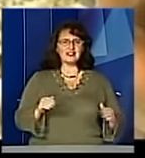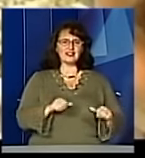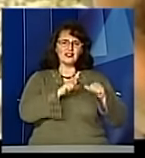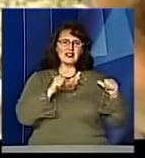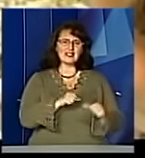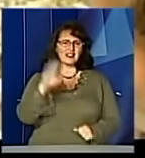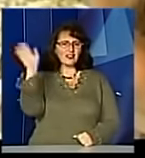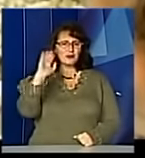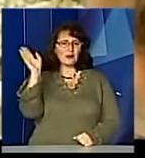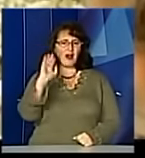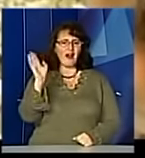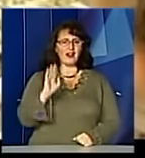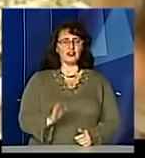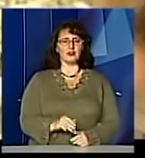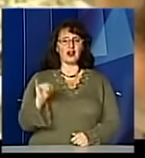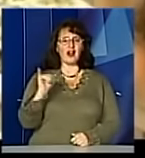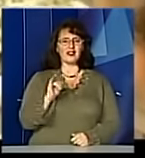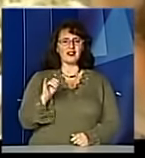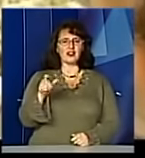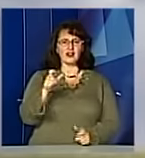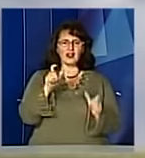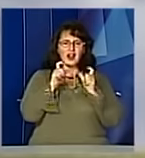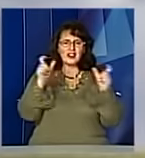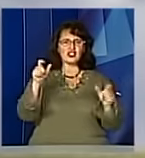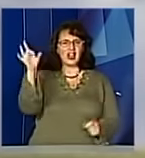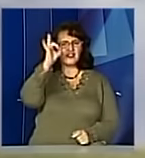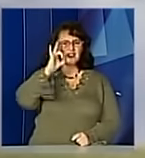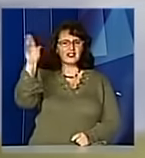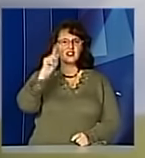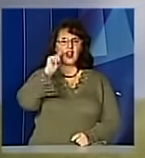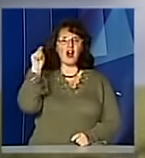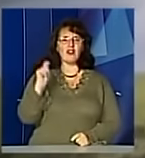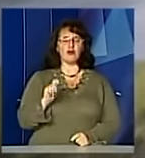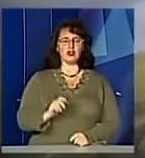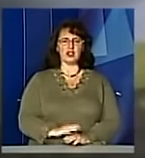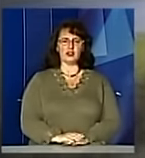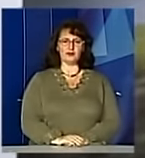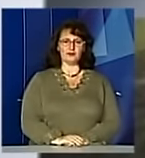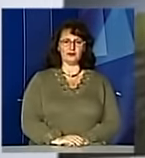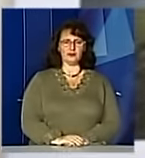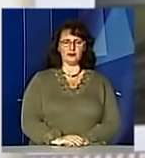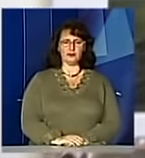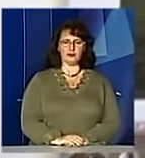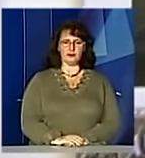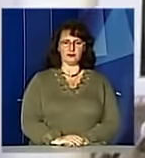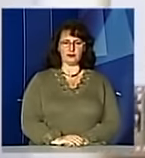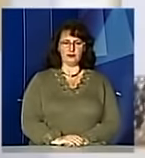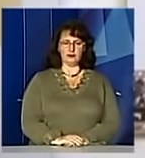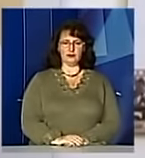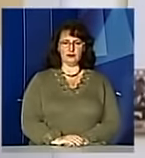і викрикують «Слава Україні!». Ольга Мадечик, Тарас Фомінь. Новини.